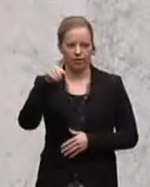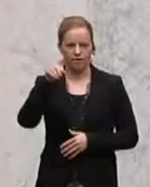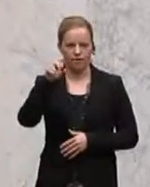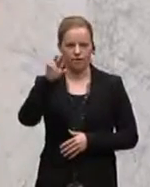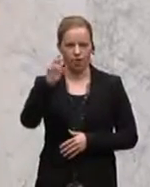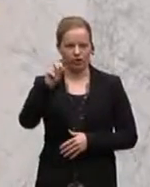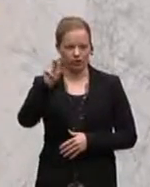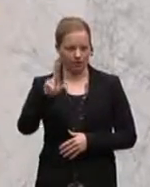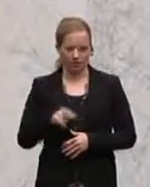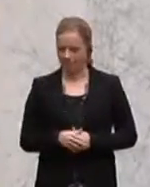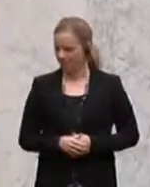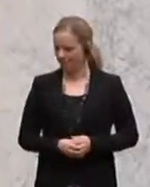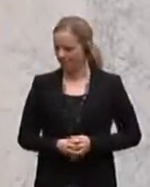den Hypo-Gläubigern.